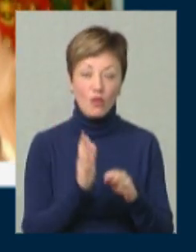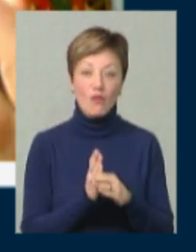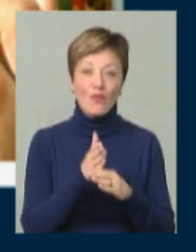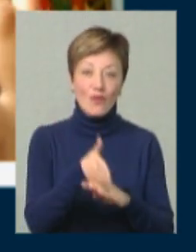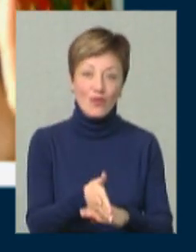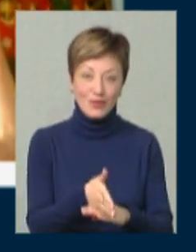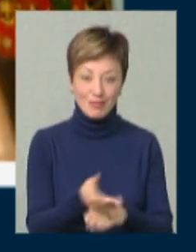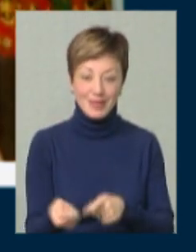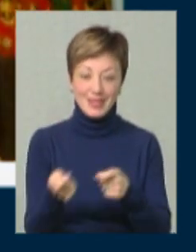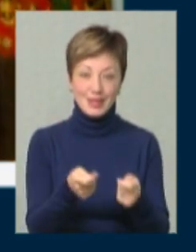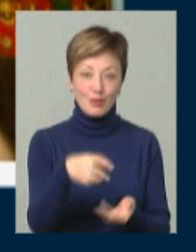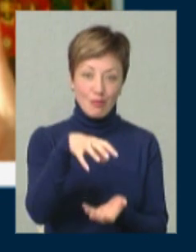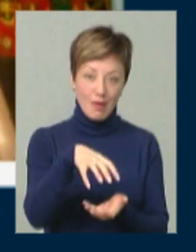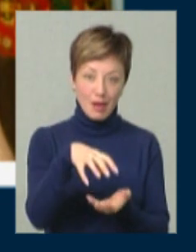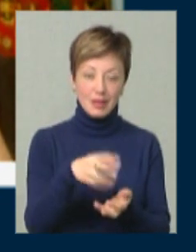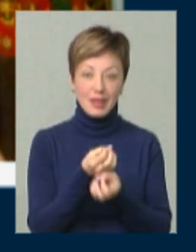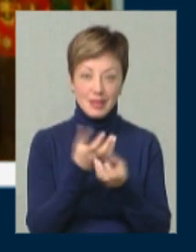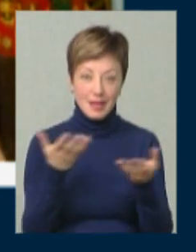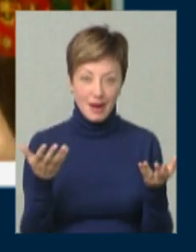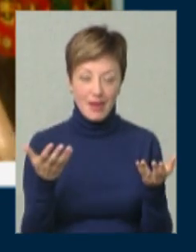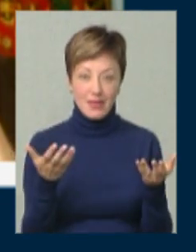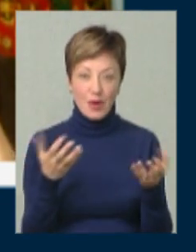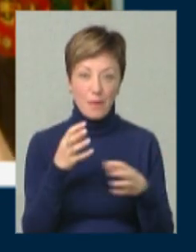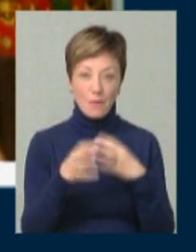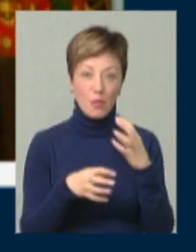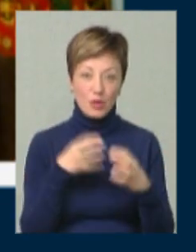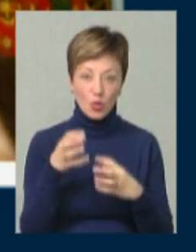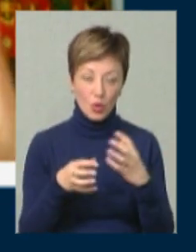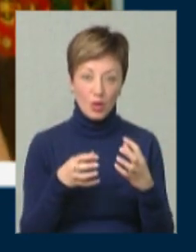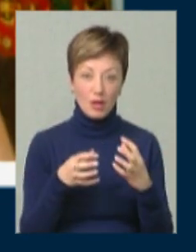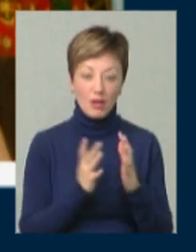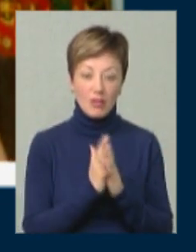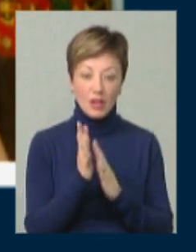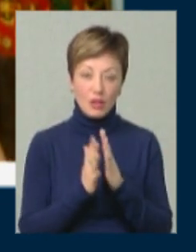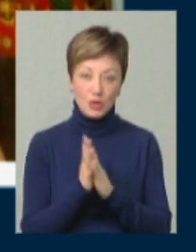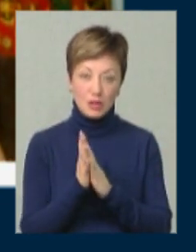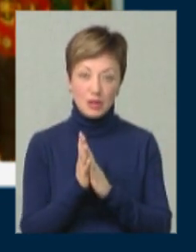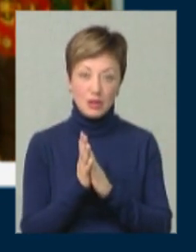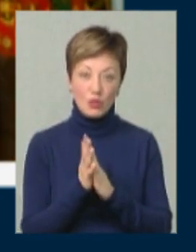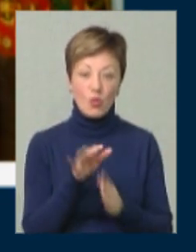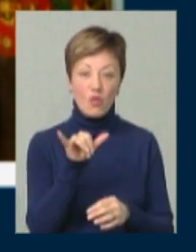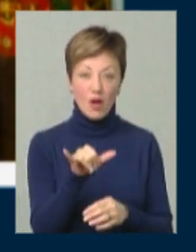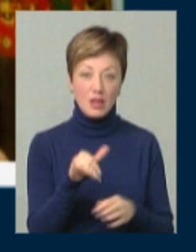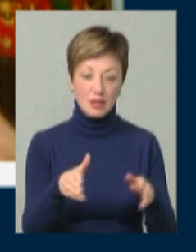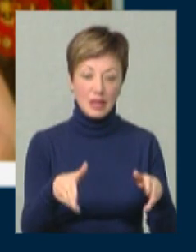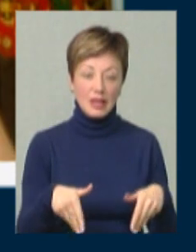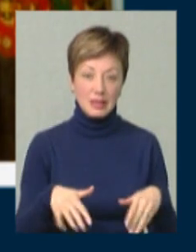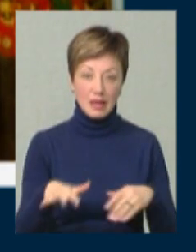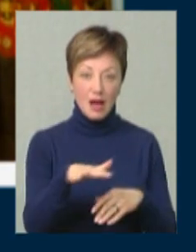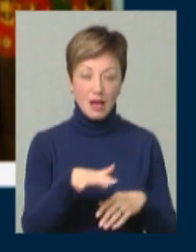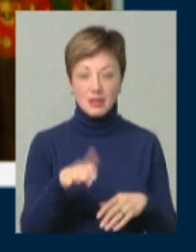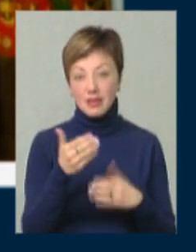когось йти і принесете баночку яскравих помідор, виростених у вас на ділянці,